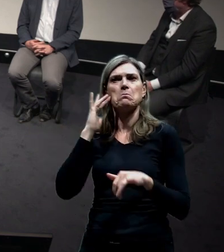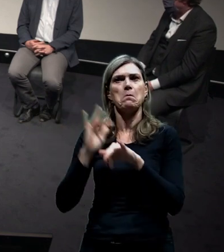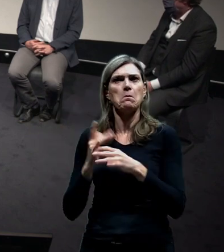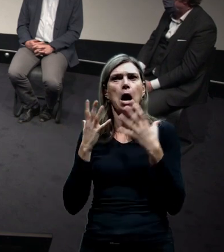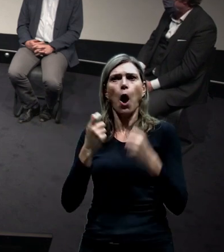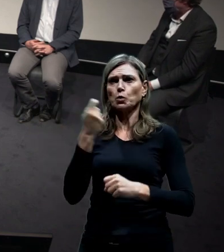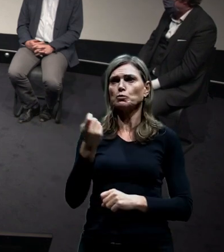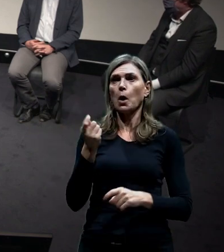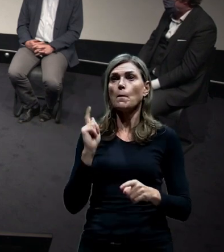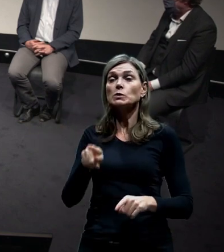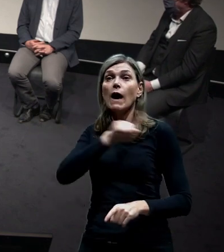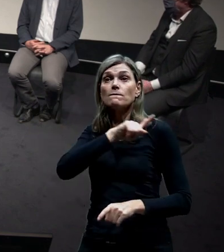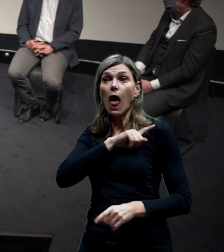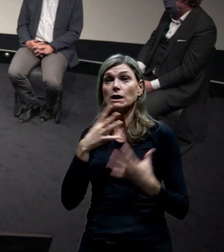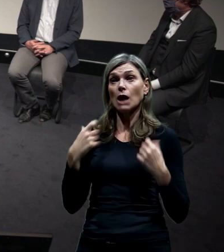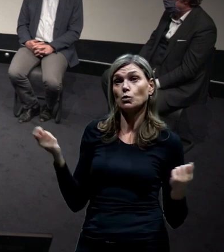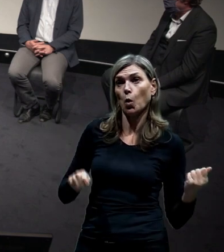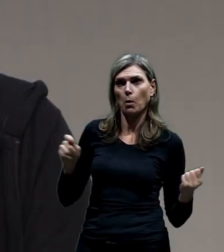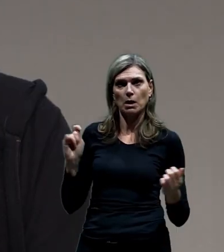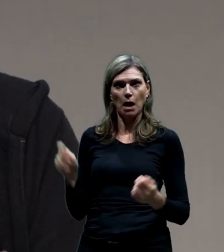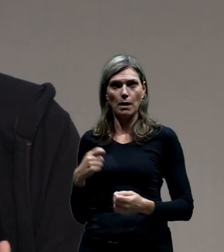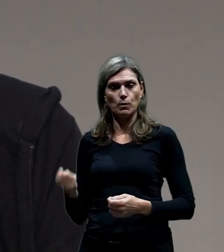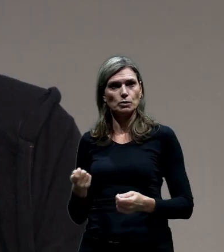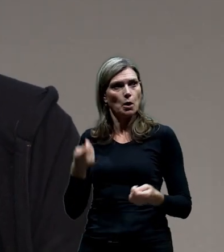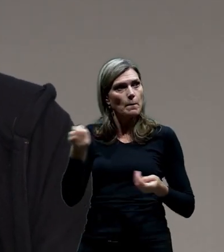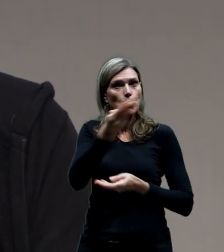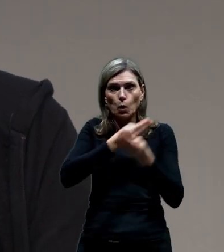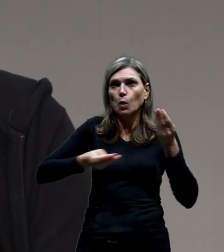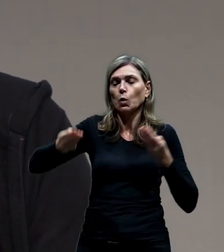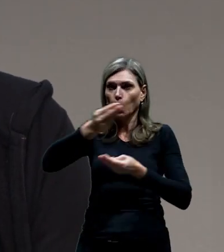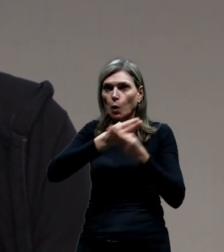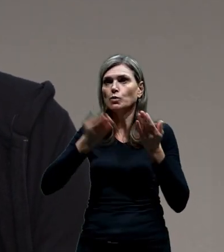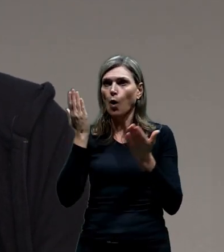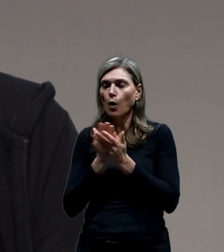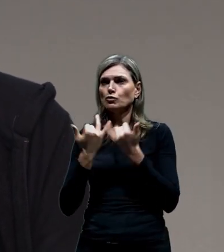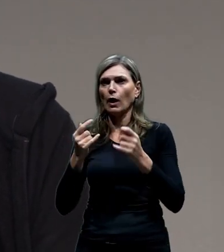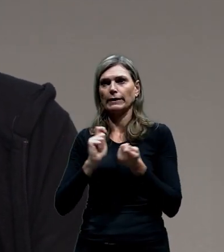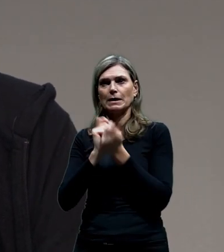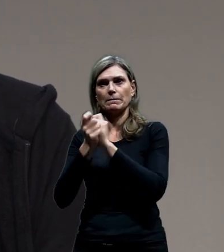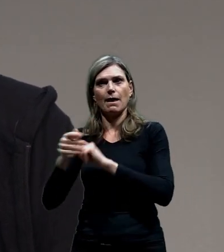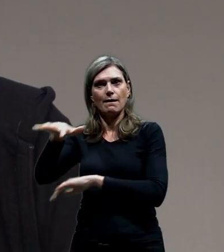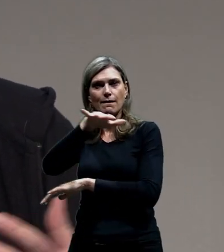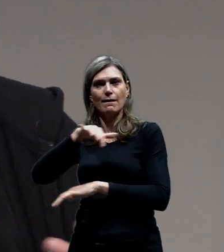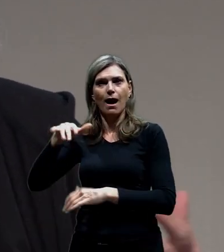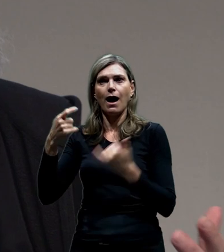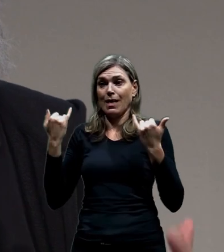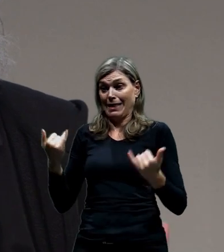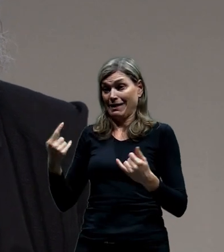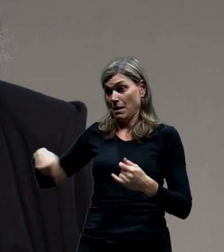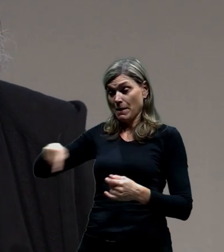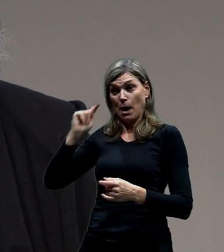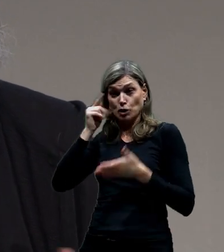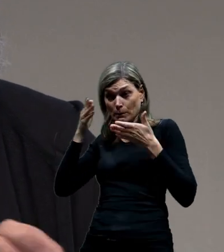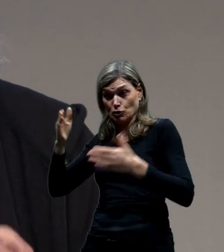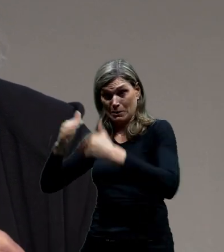podobných věcí. A vlastně mám pocit, že my vlastně chystáme tu stavbu ne pro tohle tisíciletí, ale pro to minulý